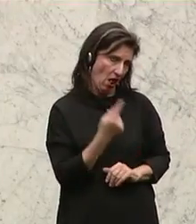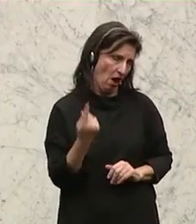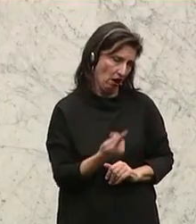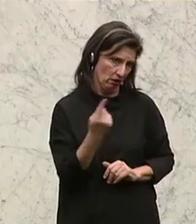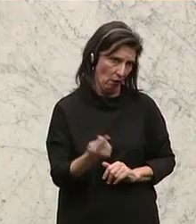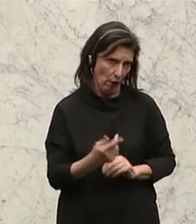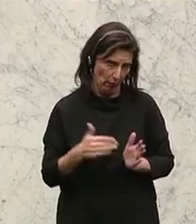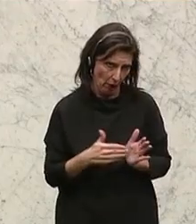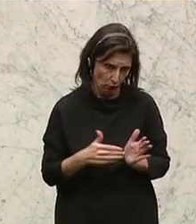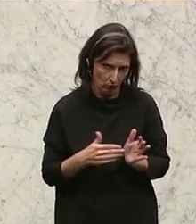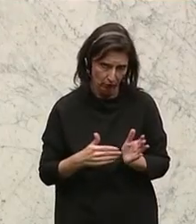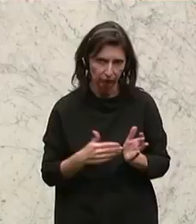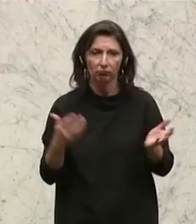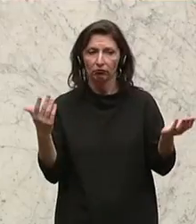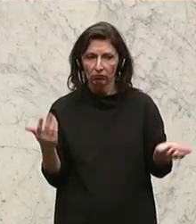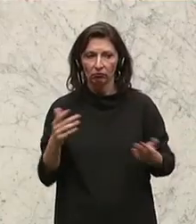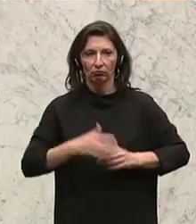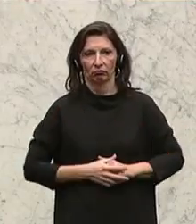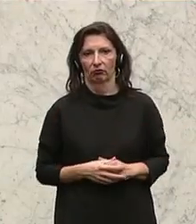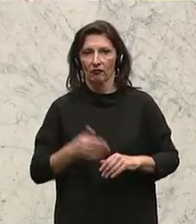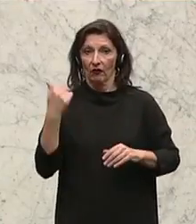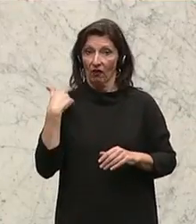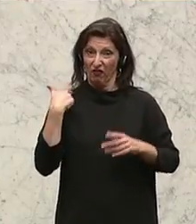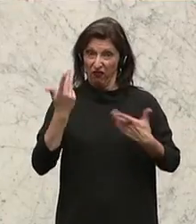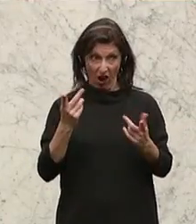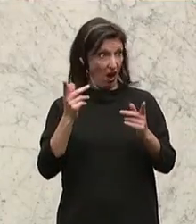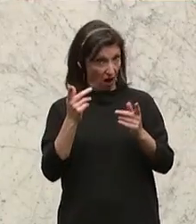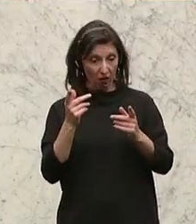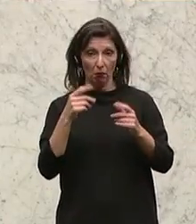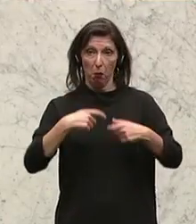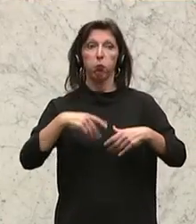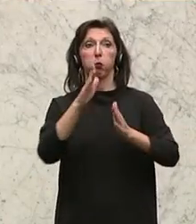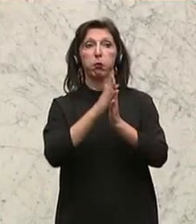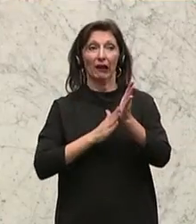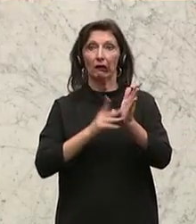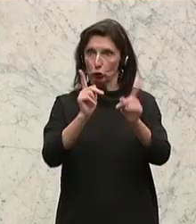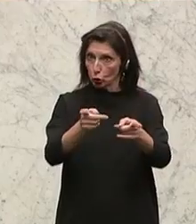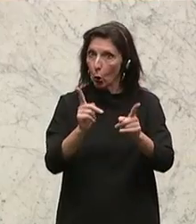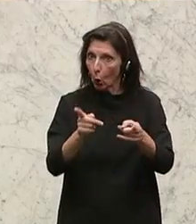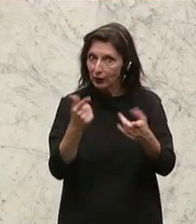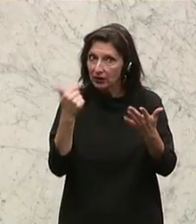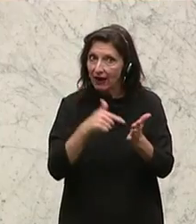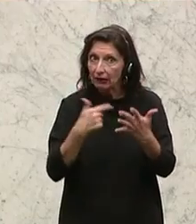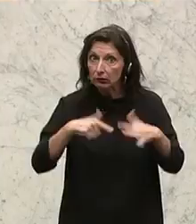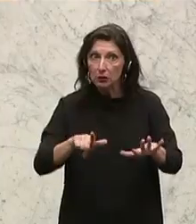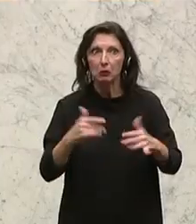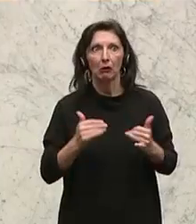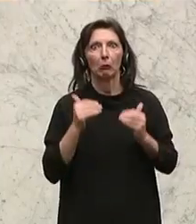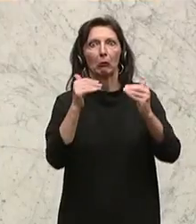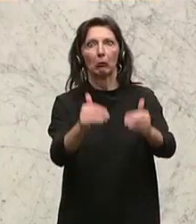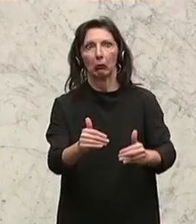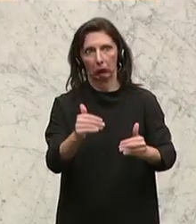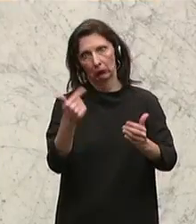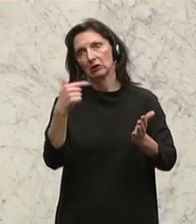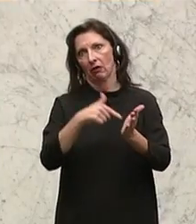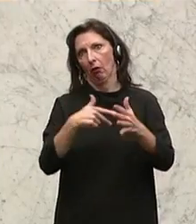gedachten Baubeginn 17 können wir wieder nur träumen, wir sind mittlerweile bei 18. Das zum